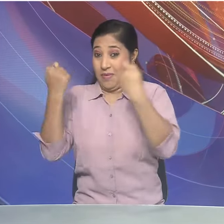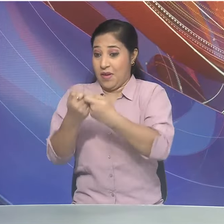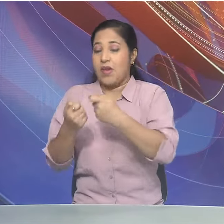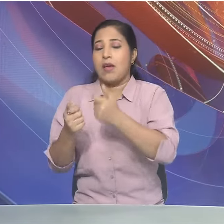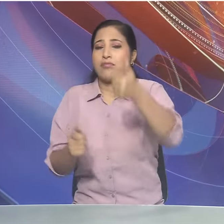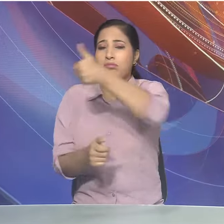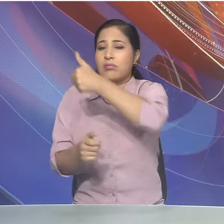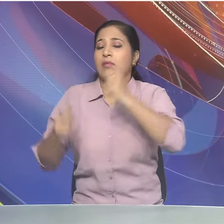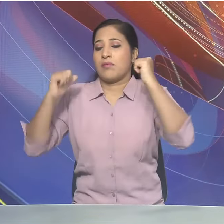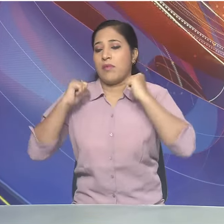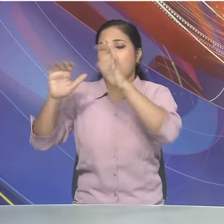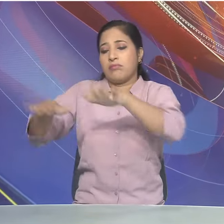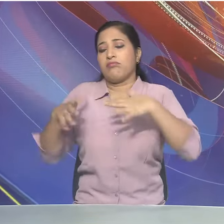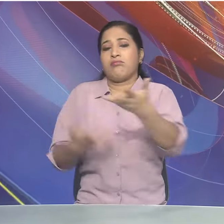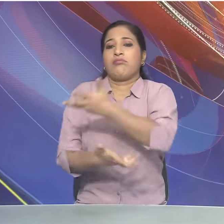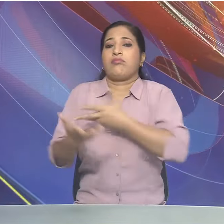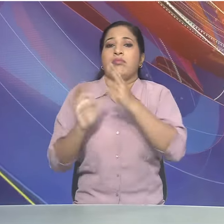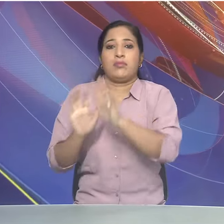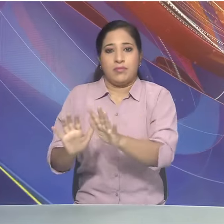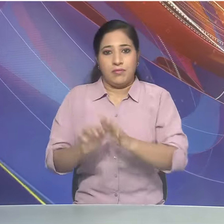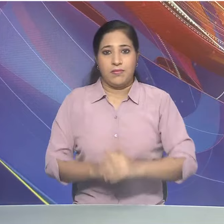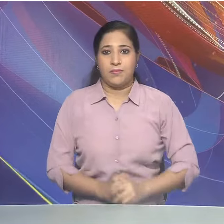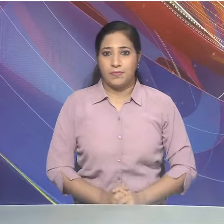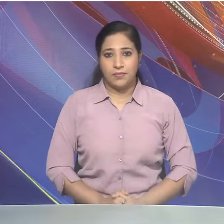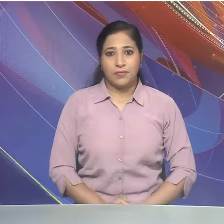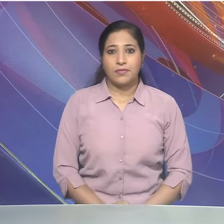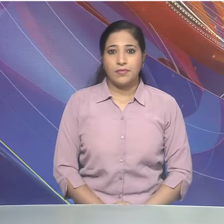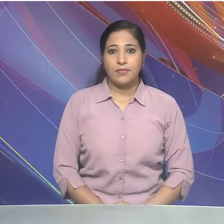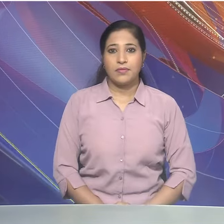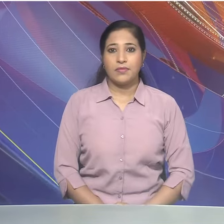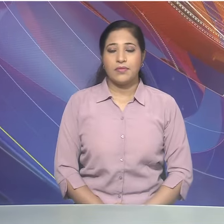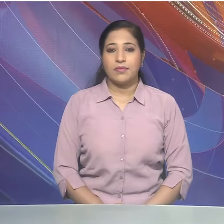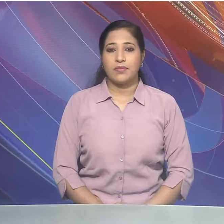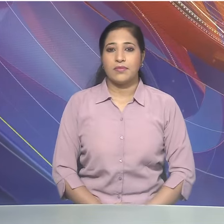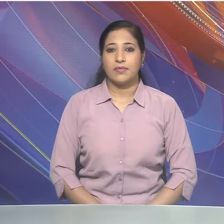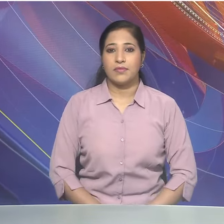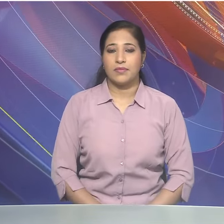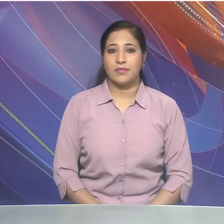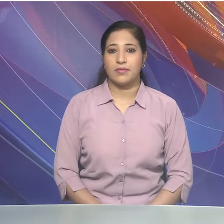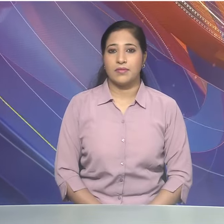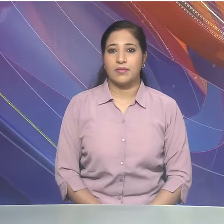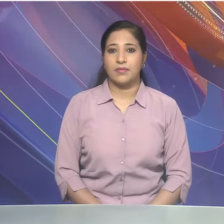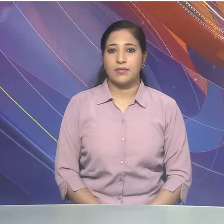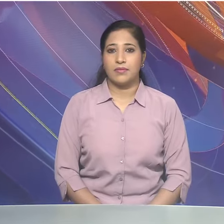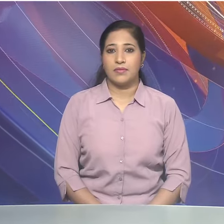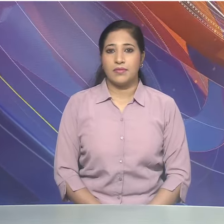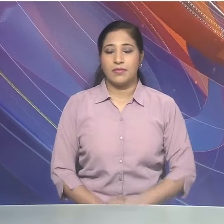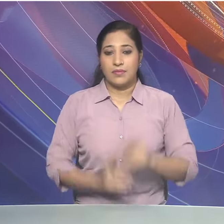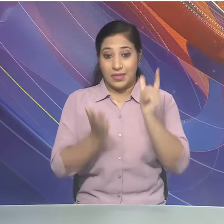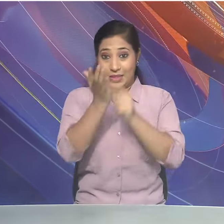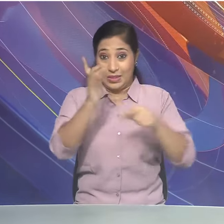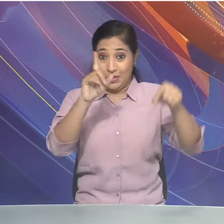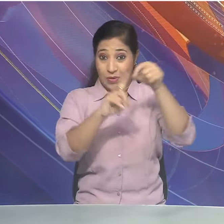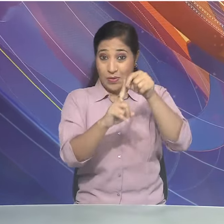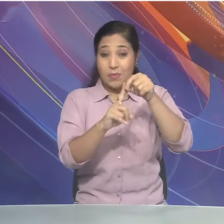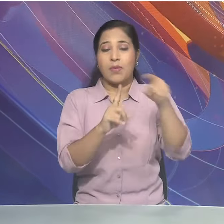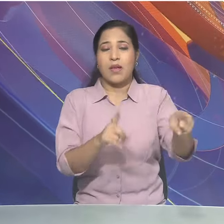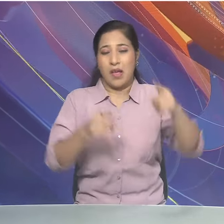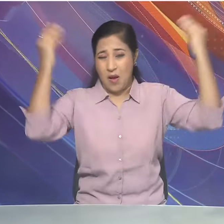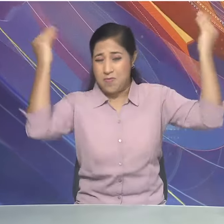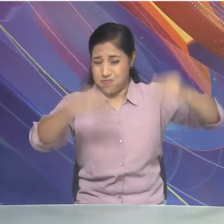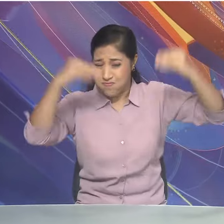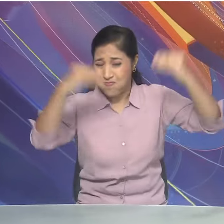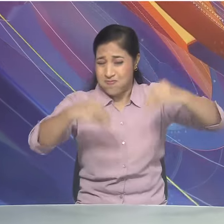बैठक भी करेंगे। उत्तर प्रदेश में तेज